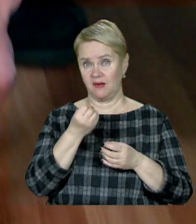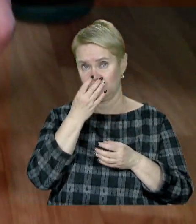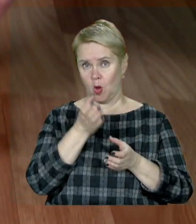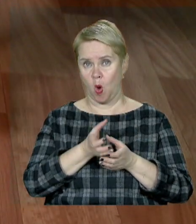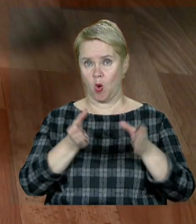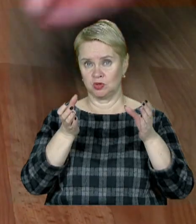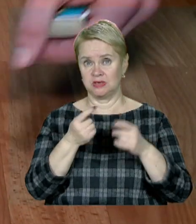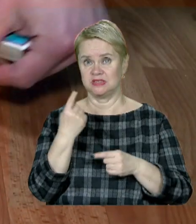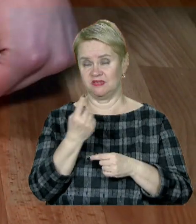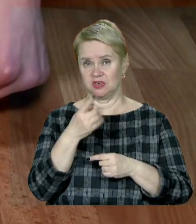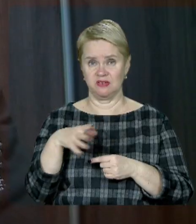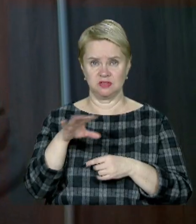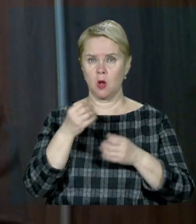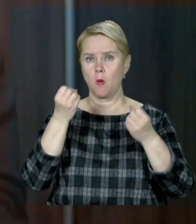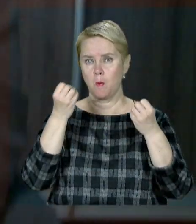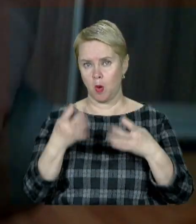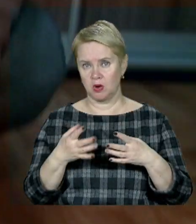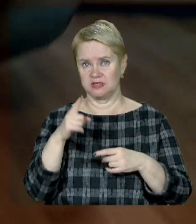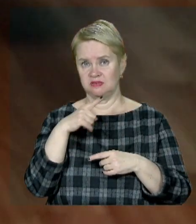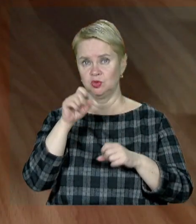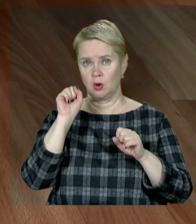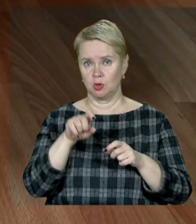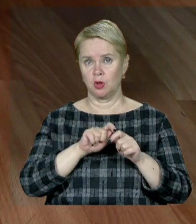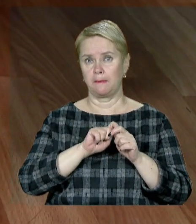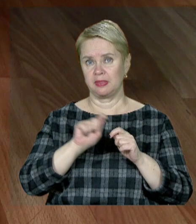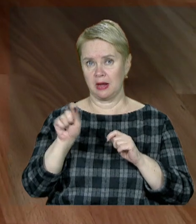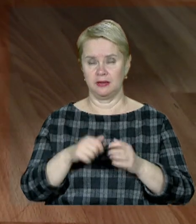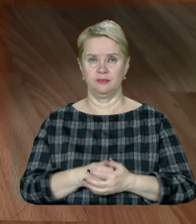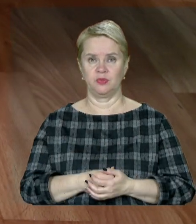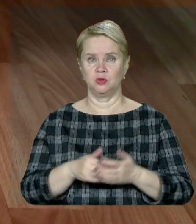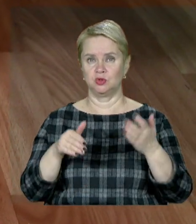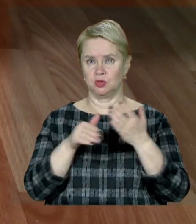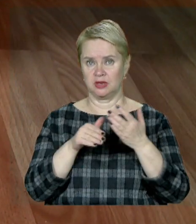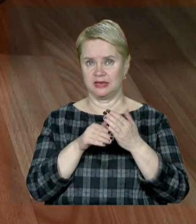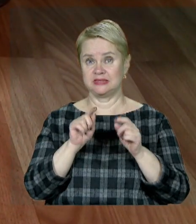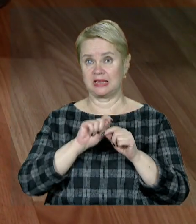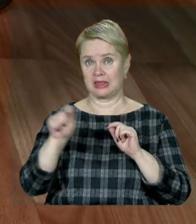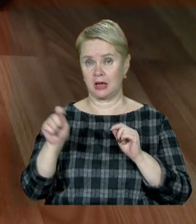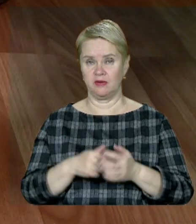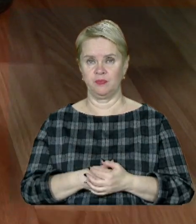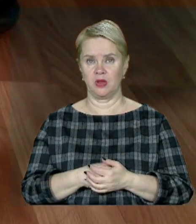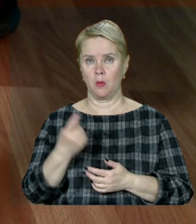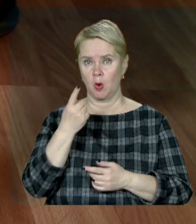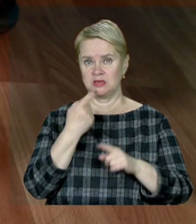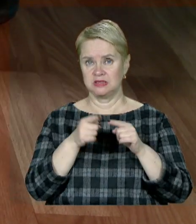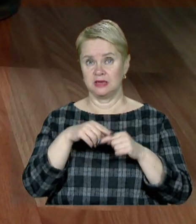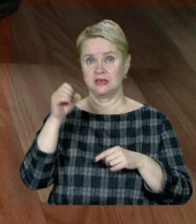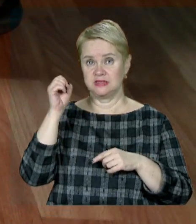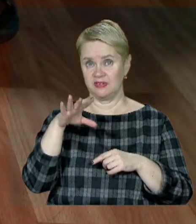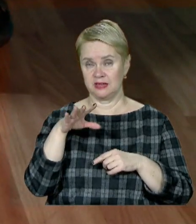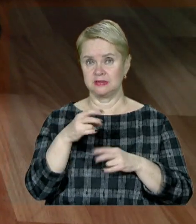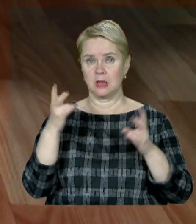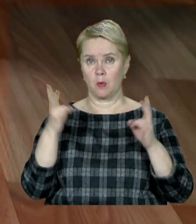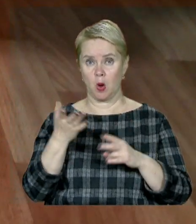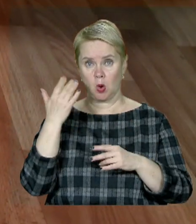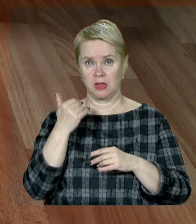та свічка. Все дуже просто, свічку можна підпалити за допомогою сірників. По-перше, це світло. За